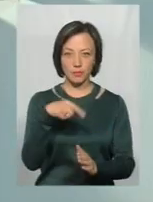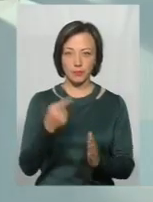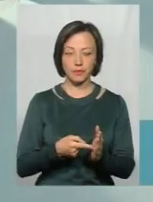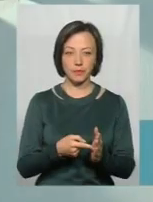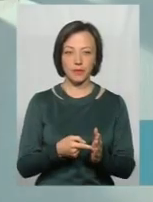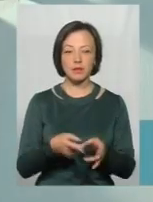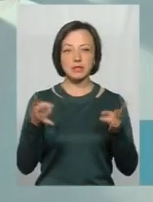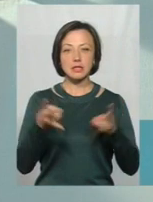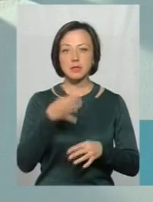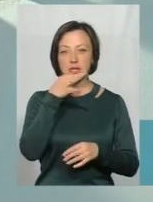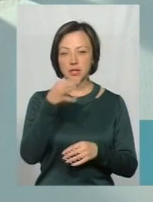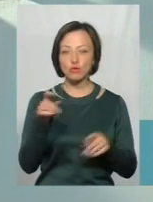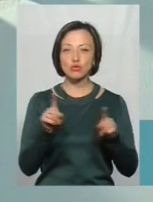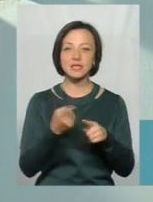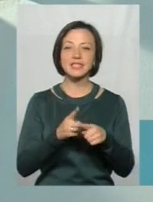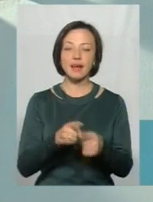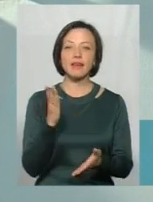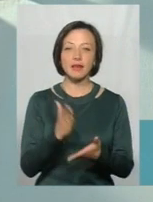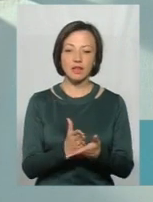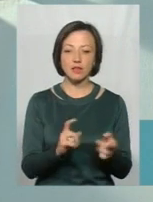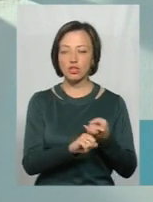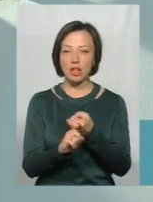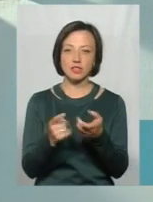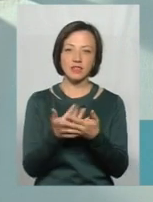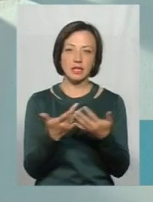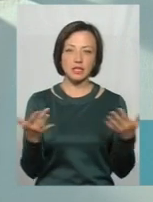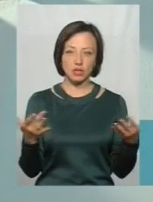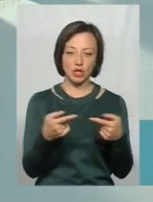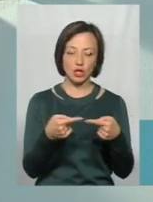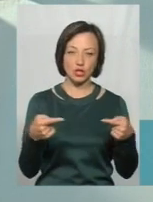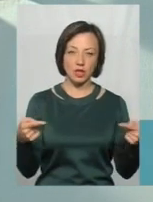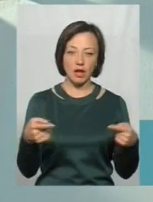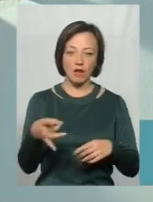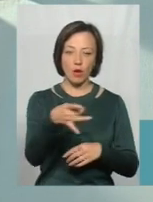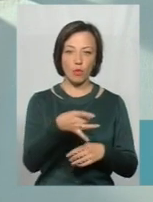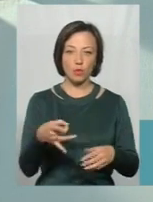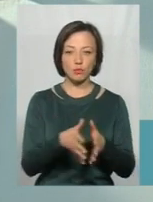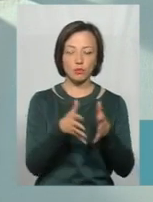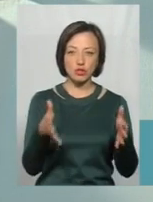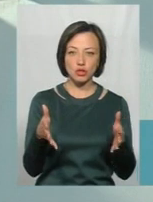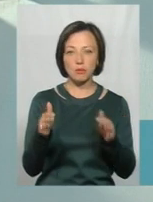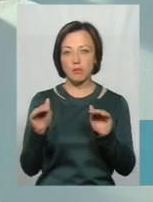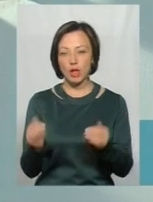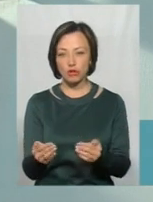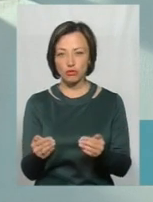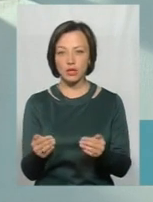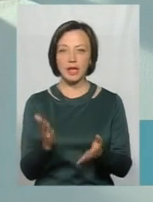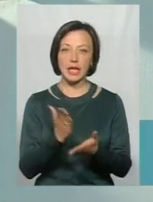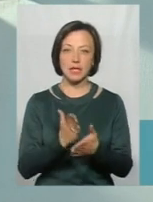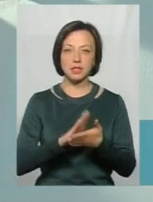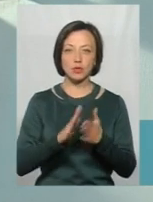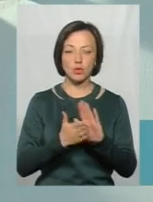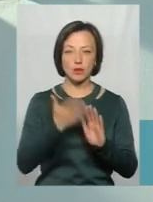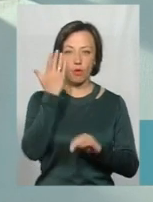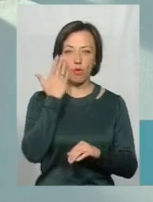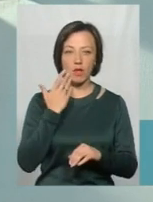вони мають місце. І залежить від різних речей. Десь в одних регіонах їх є. Спостерігається більше, менше. Є ситуації,